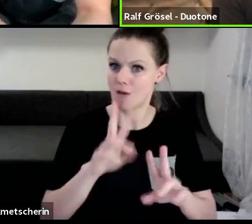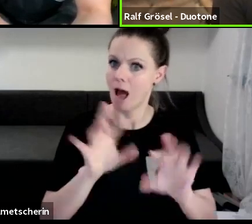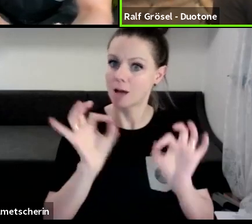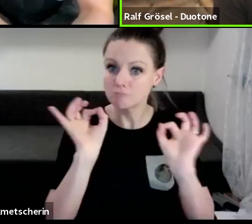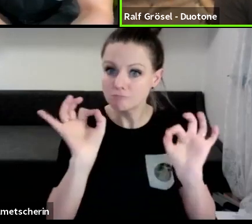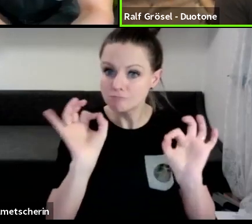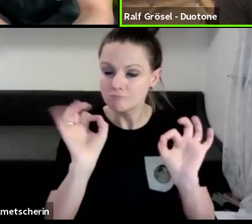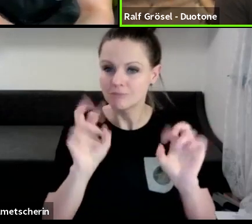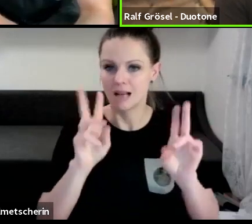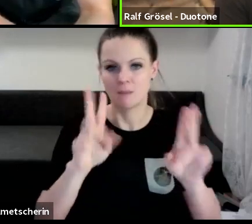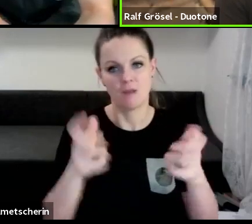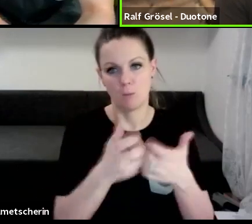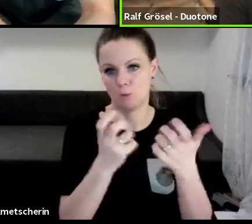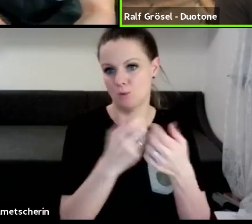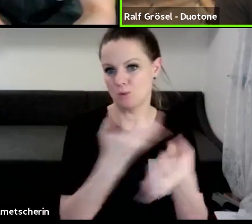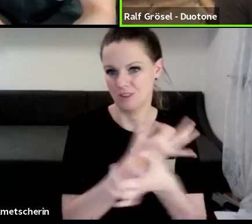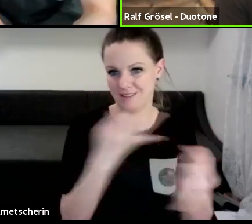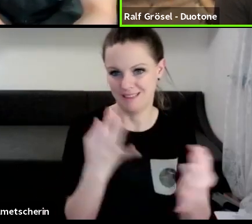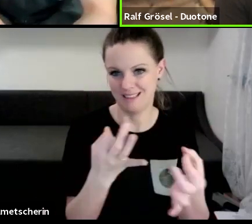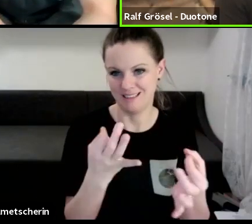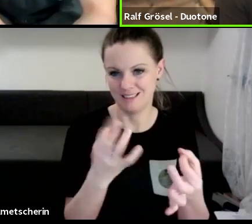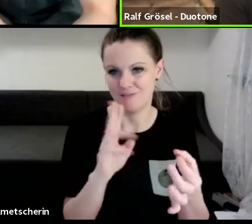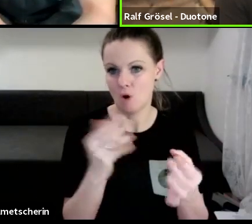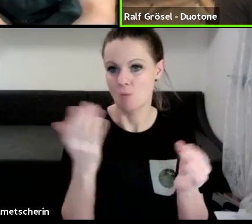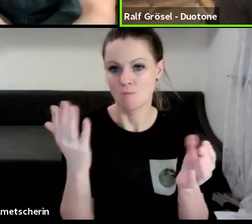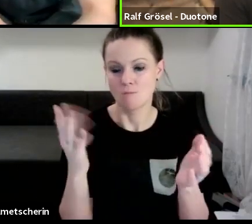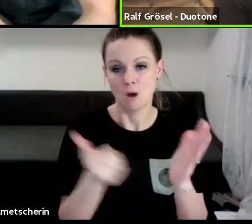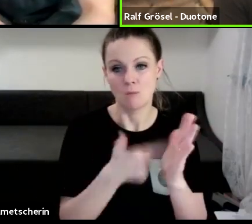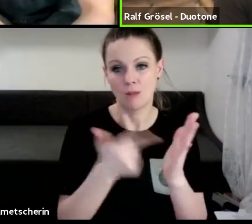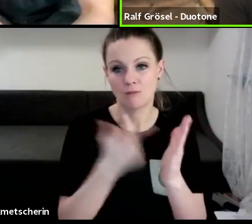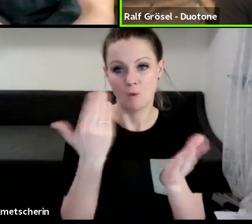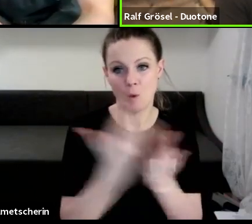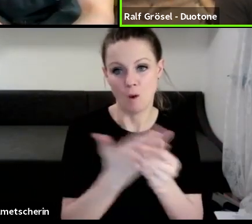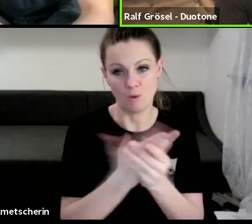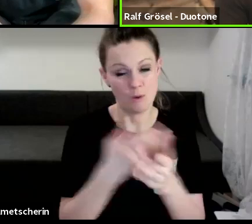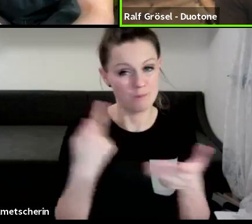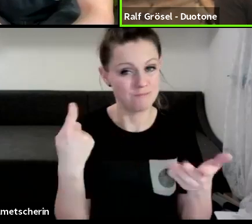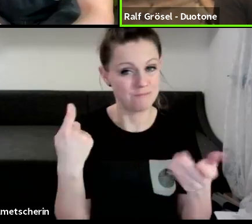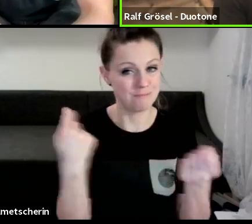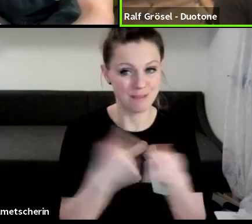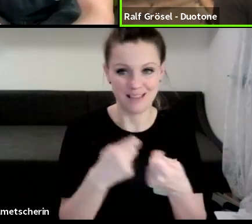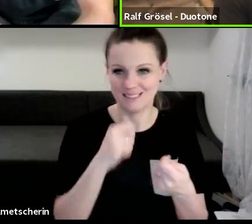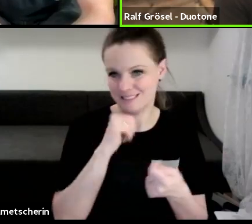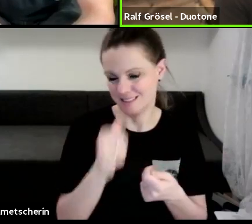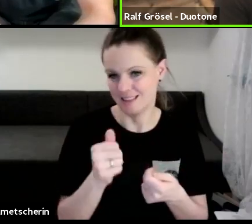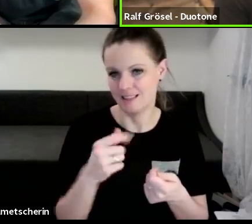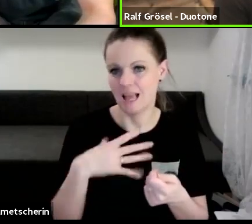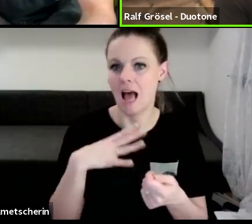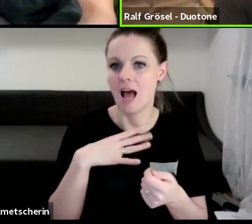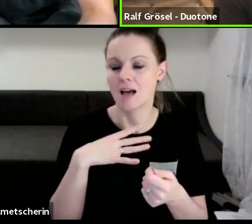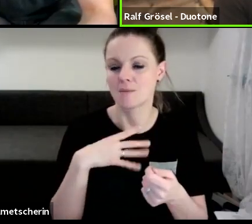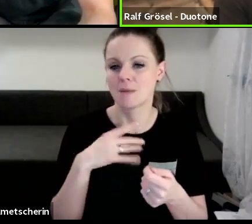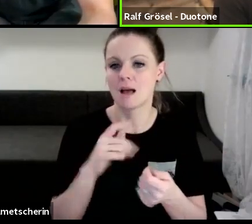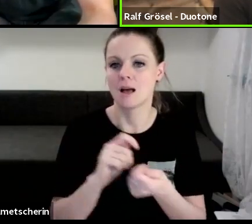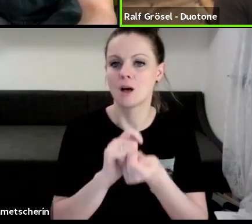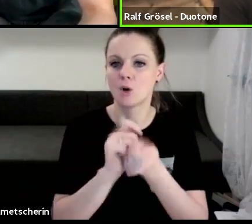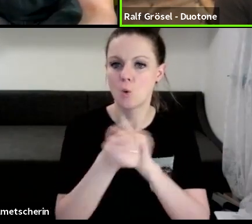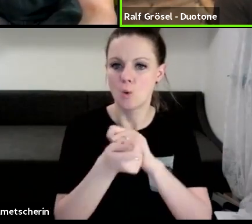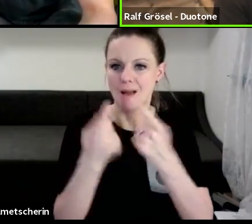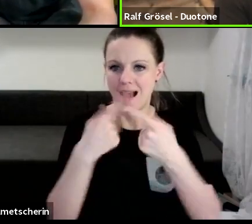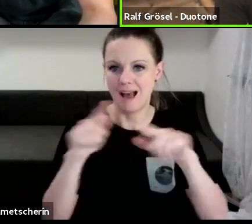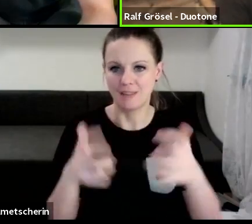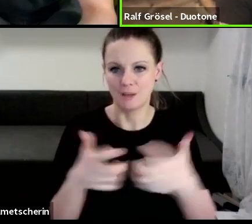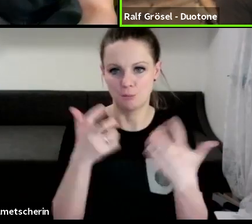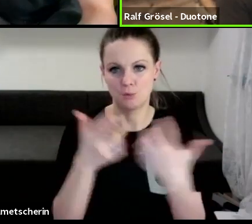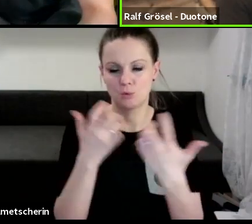sind, weil sie nicht ins Portfolio gepasst haben. Das wurde dann aber mit einem anderen Produkt quasi ersetzt, was in